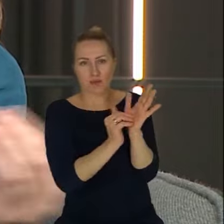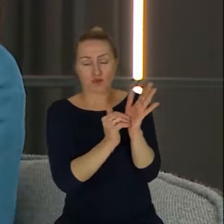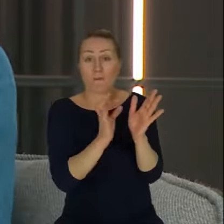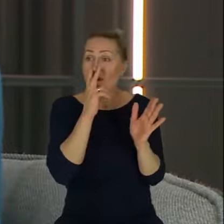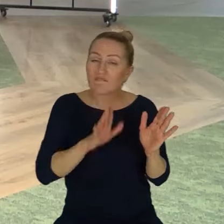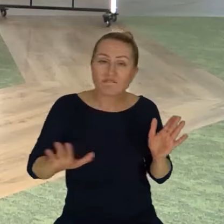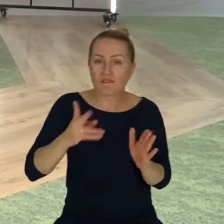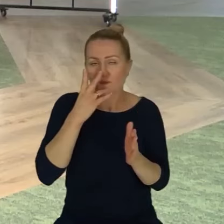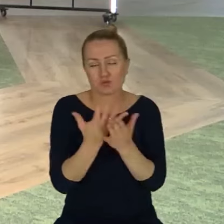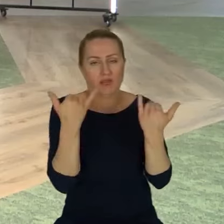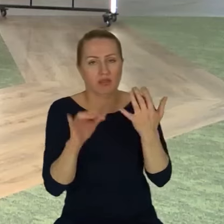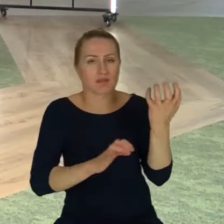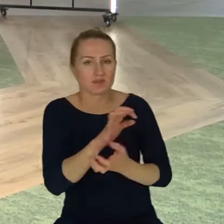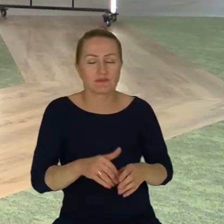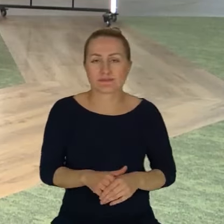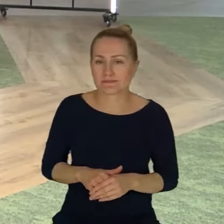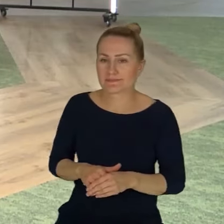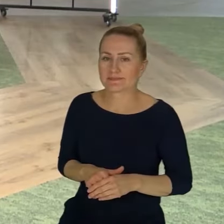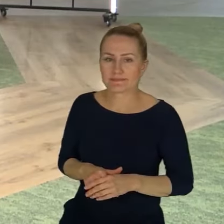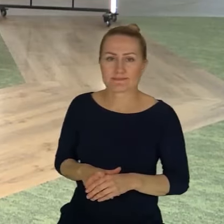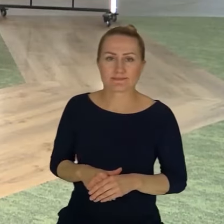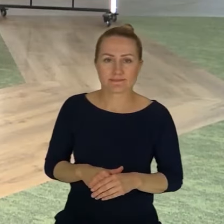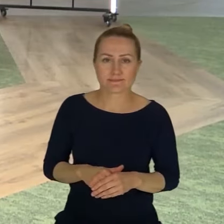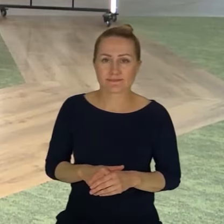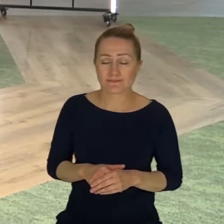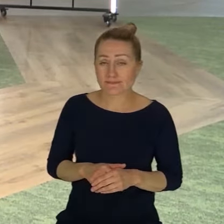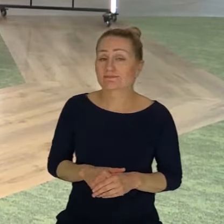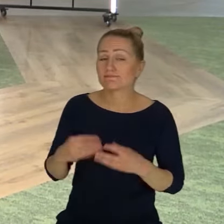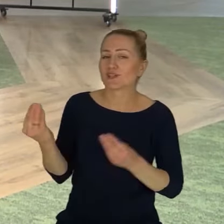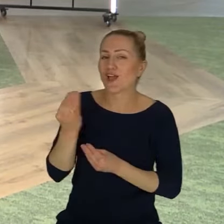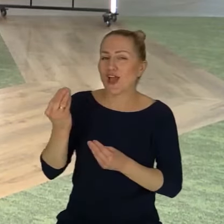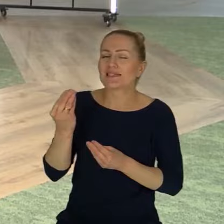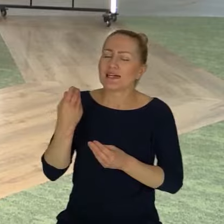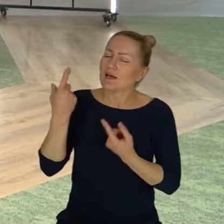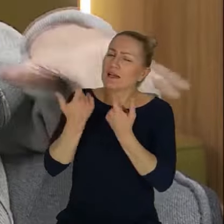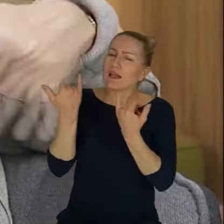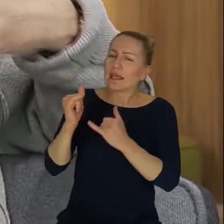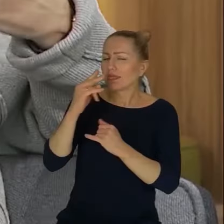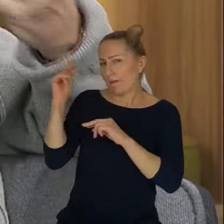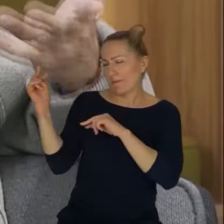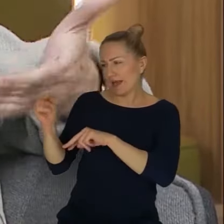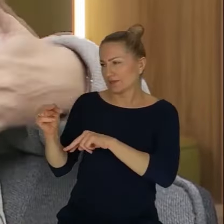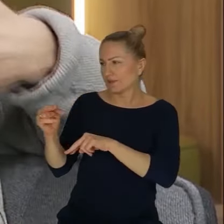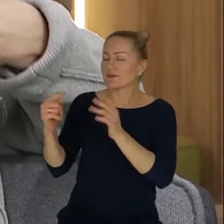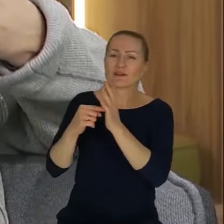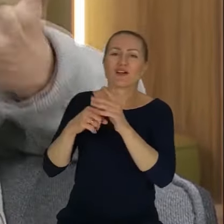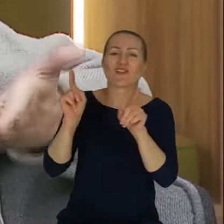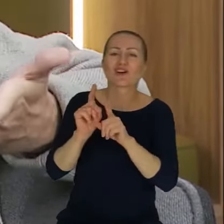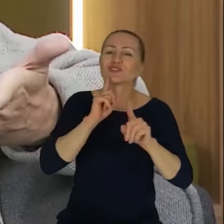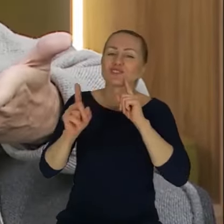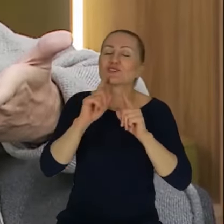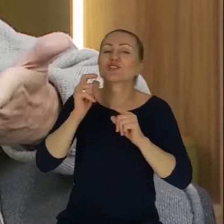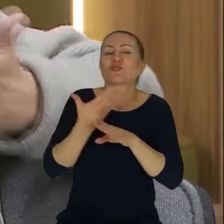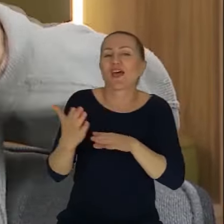Dzisiaj. Jeszcze? Tak, mamy jeszcze. To trochę z innej strony, ale myślę, że bo zaczynamy rozmawiać o tym, co trzeba by było zrobić, żeby zaufanie